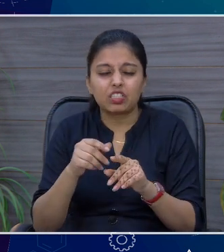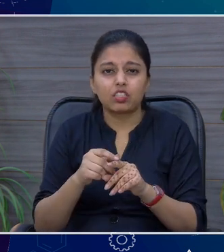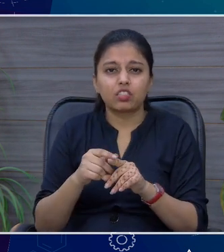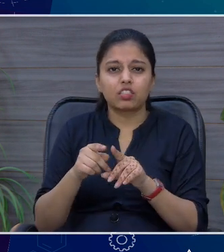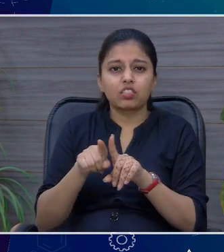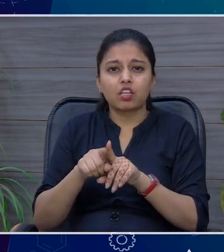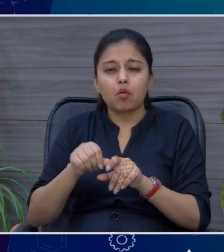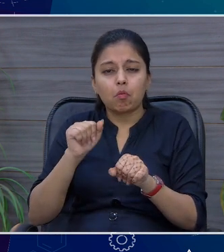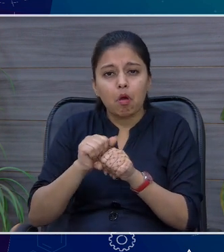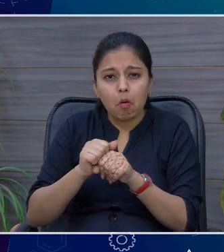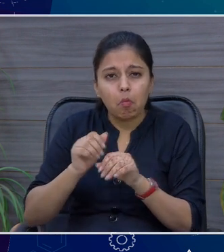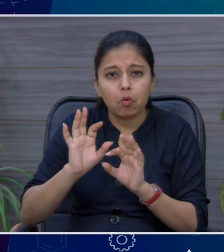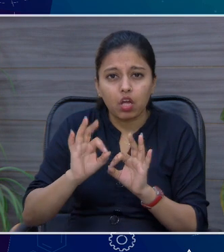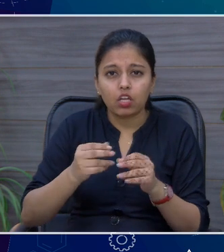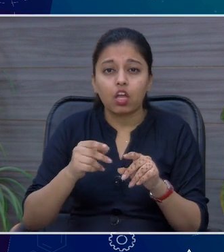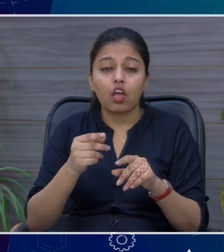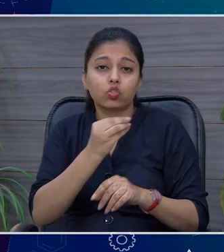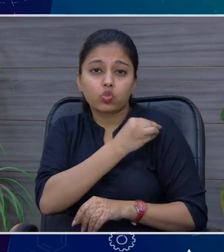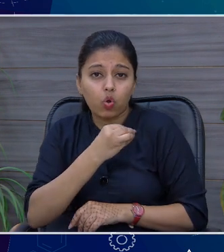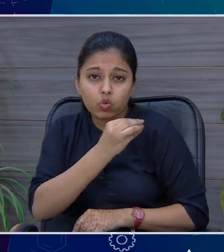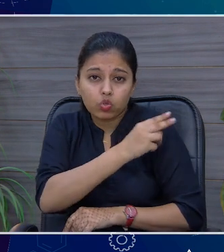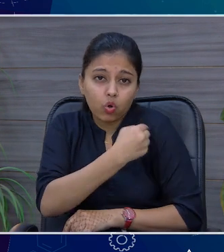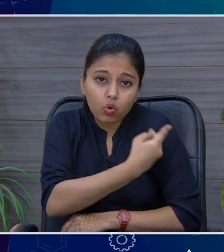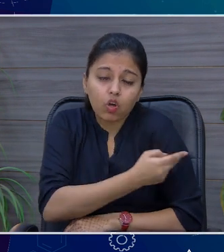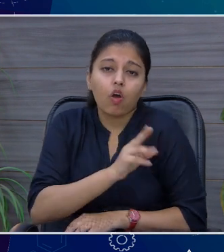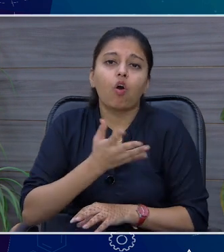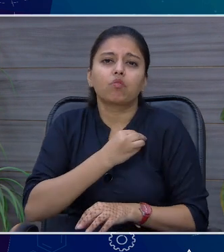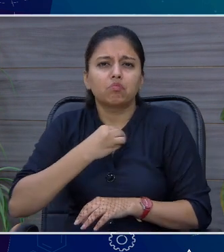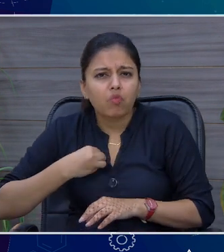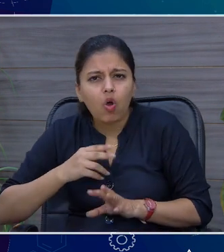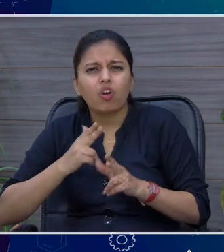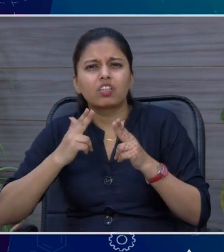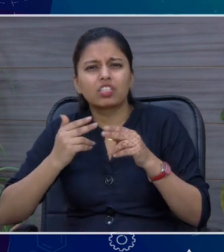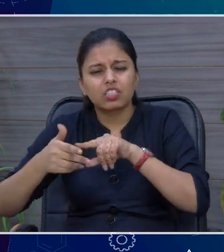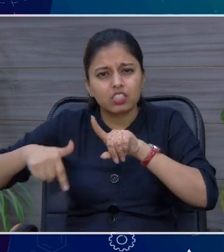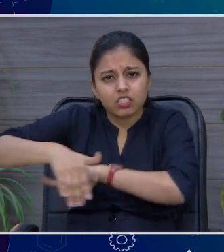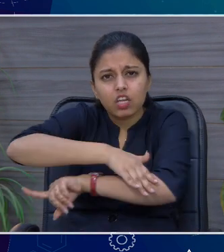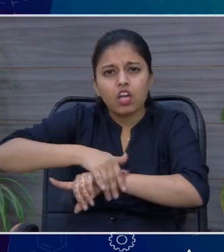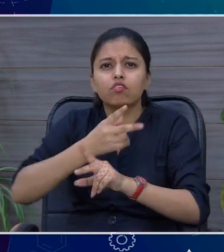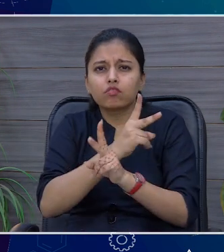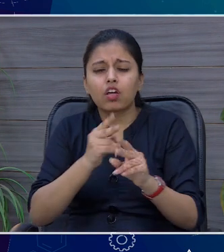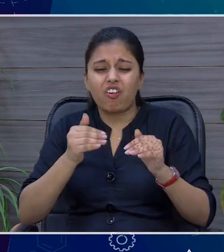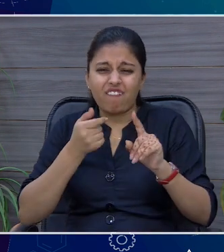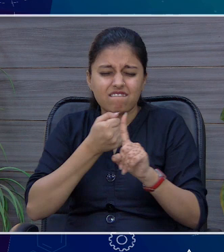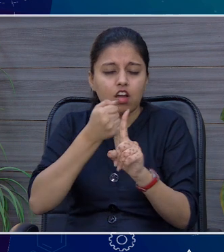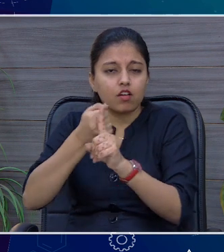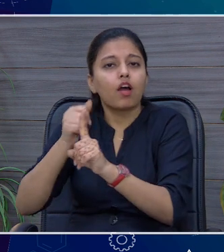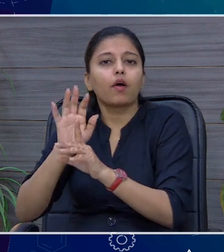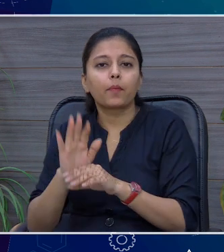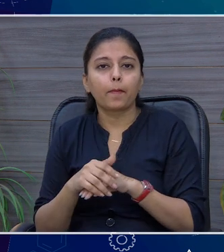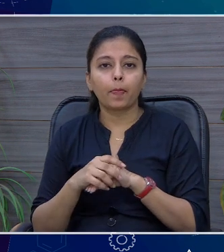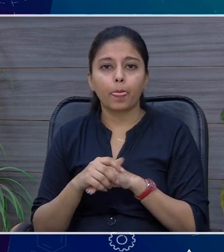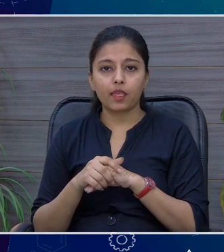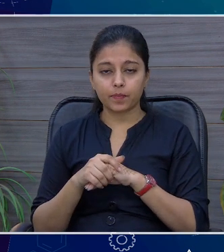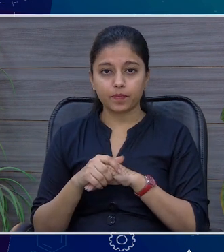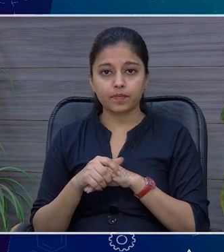ओल्डर बनना है और जैसे मेडिकल एंजिनेरिंग फिर लॉग तो यह एक पहले से काफी स्प्रेट जैग्रेट अब रोच